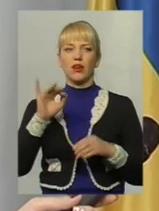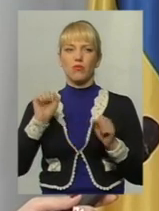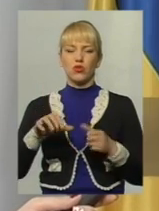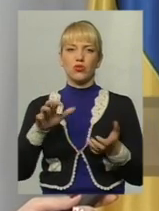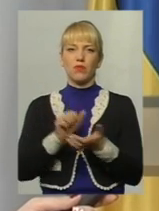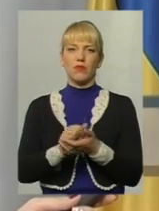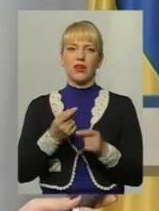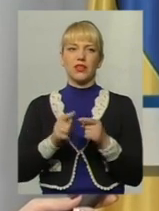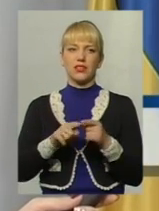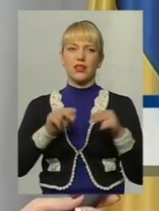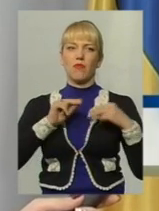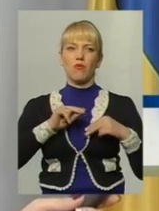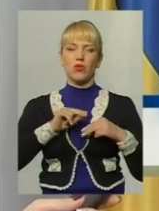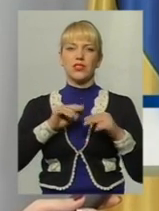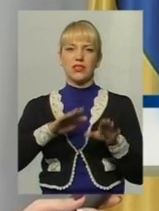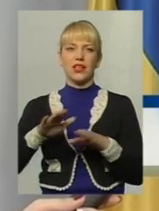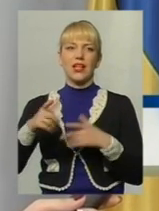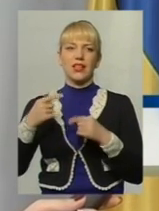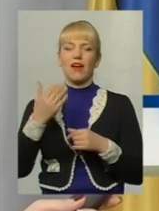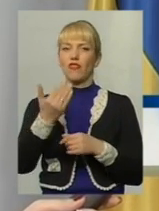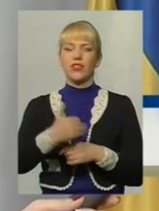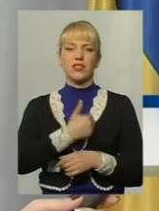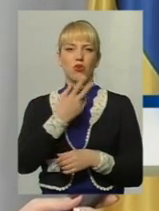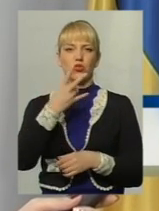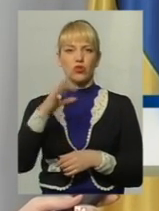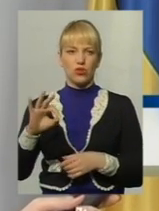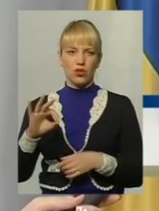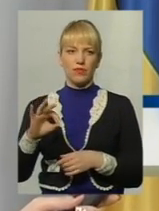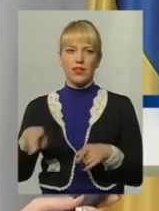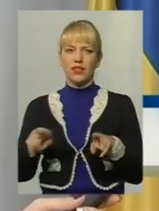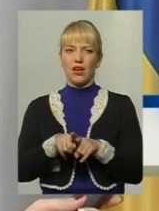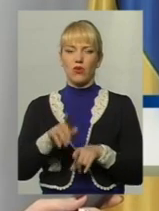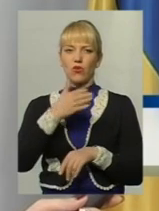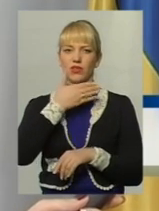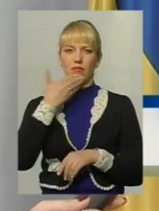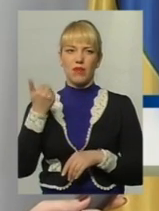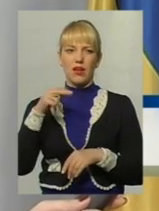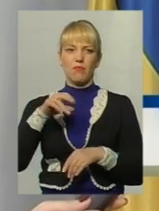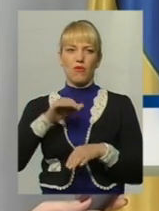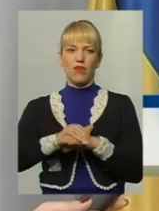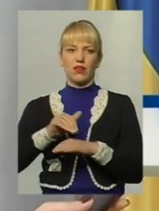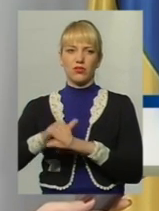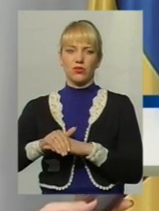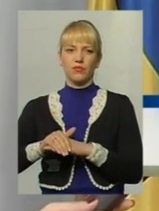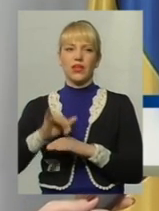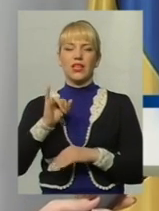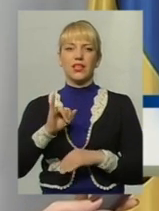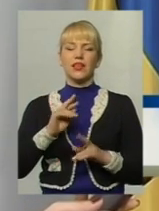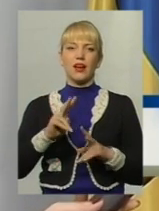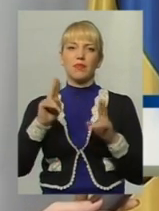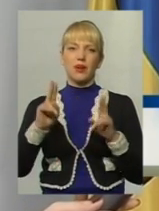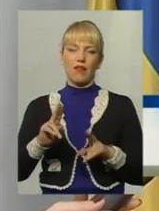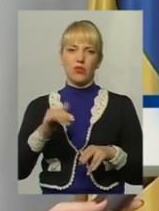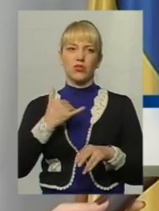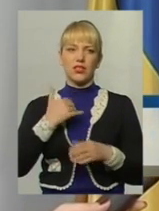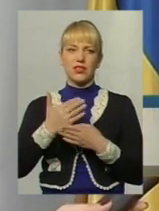обіймати ті пости, де вони захочуть. Але такого немає по факту. І, як правило, в нас